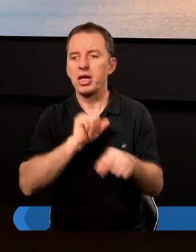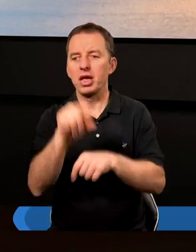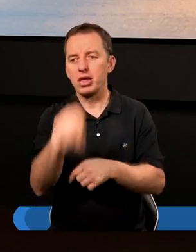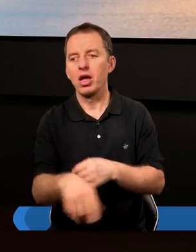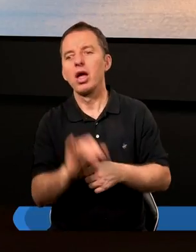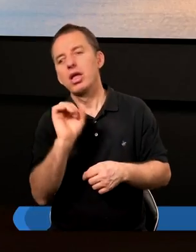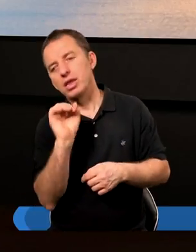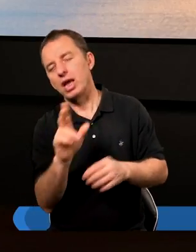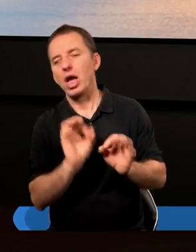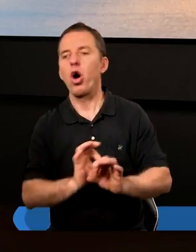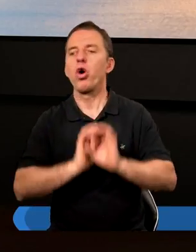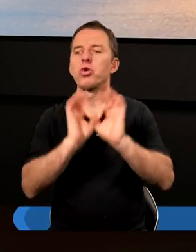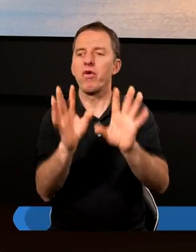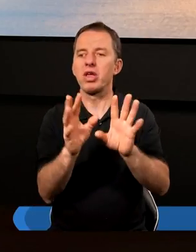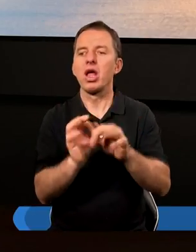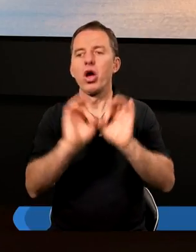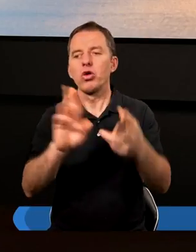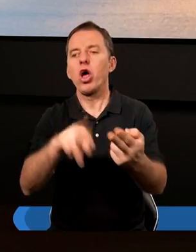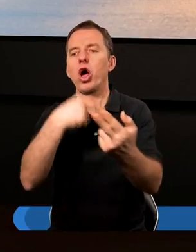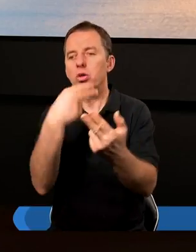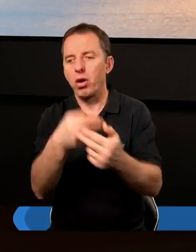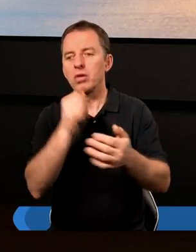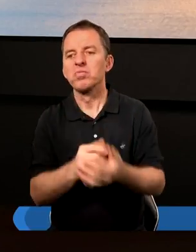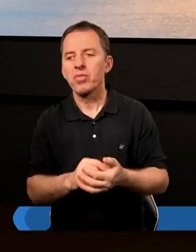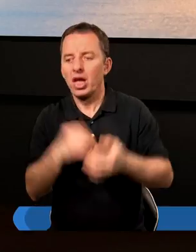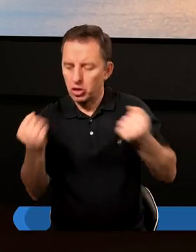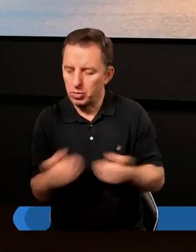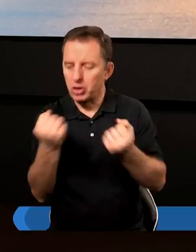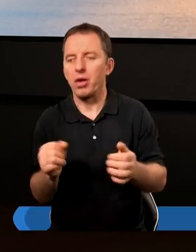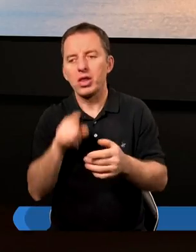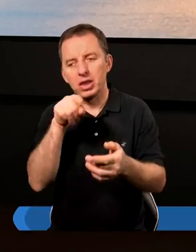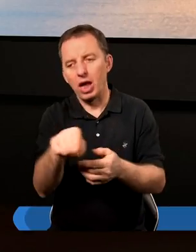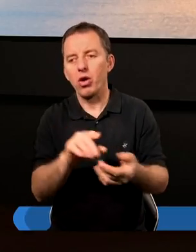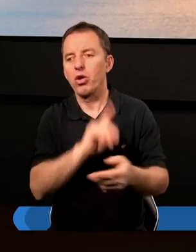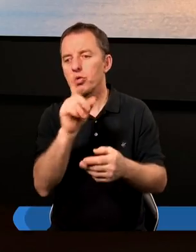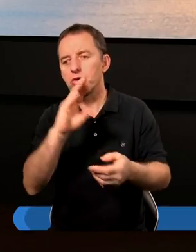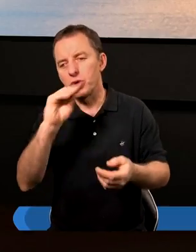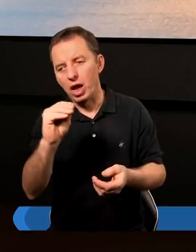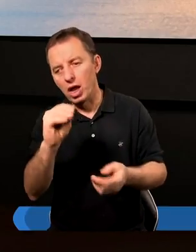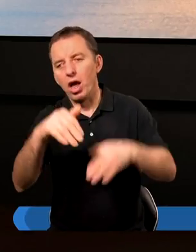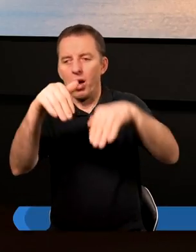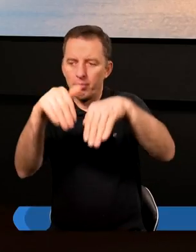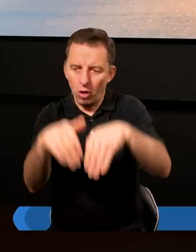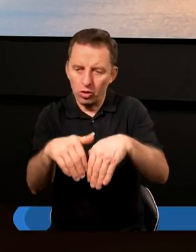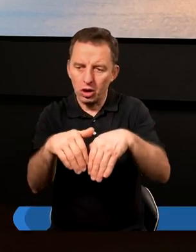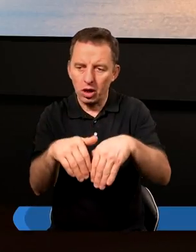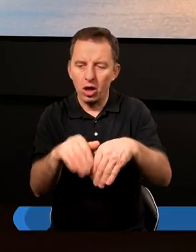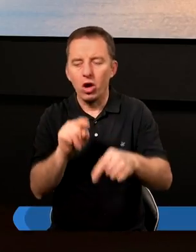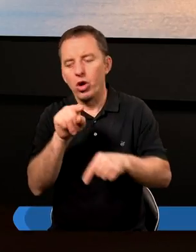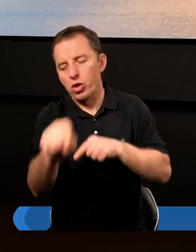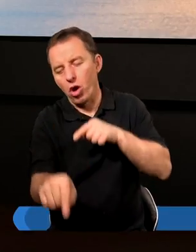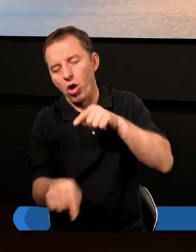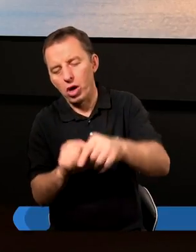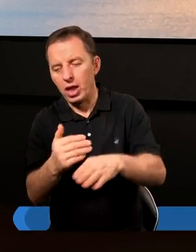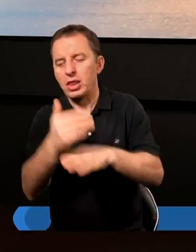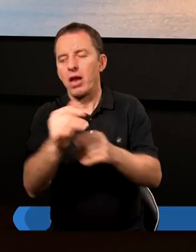jakaś oczywista odpowiedź. Ale zmierzam do tego właśnie, że możemy jakby chyba zrobić krok dalej